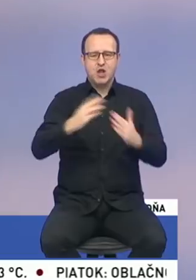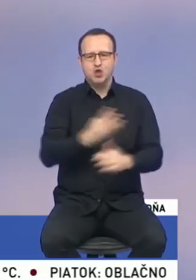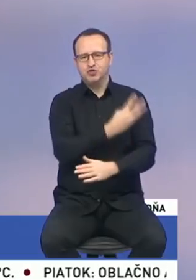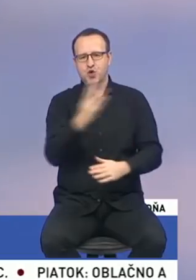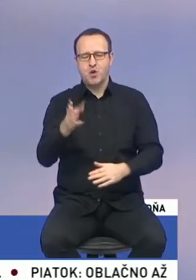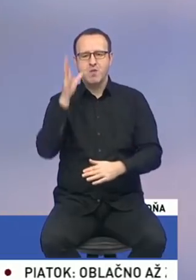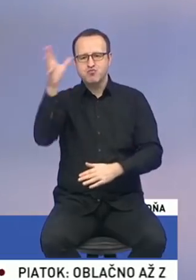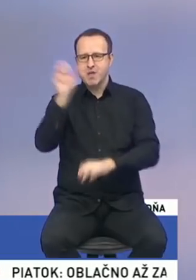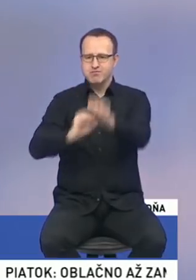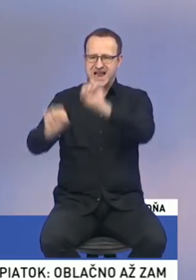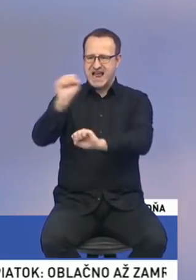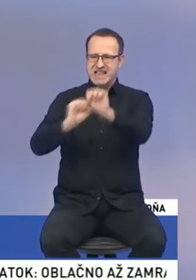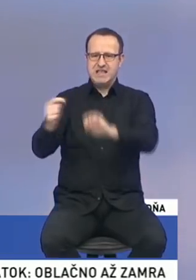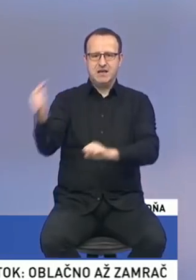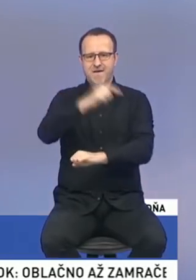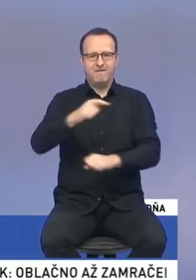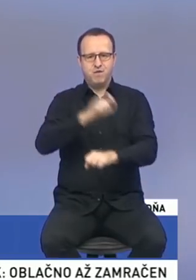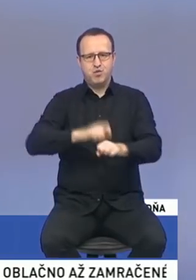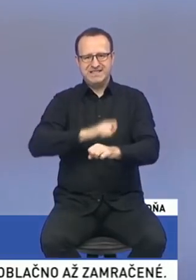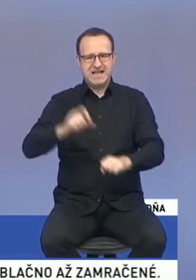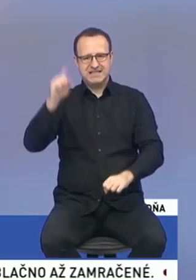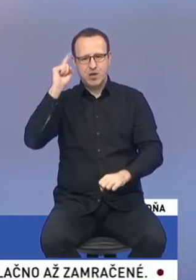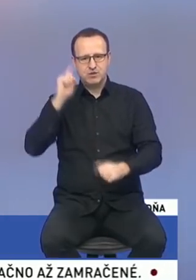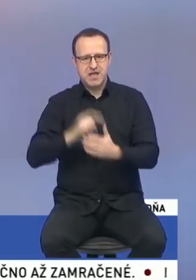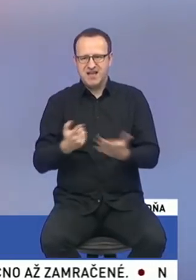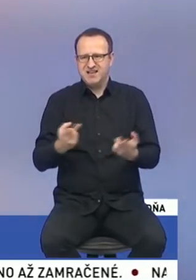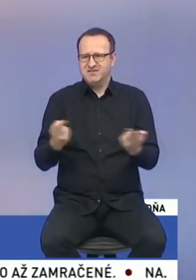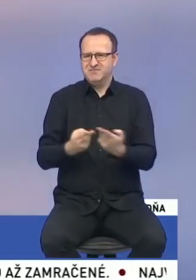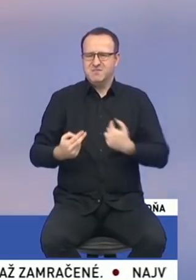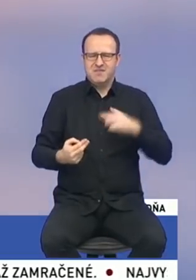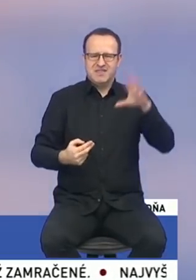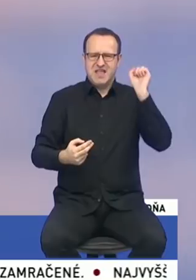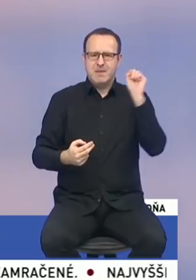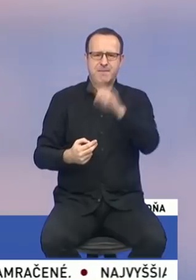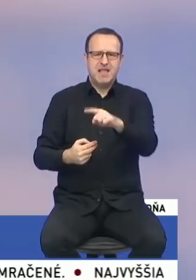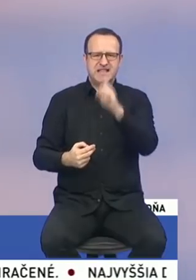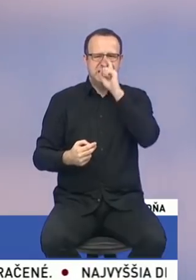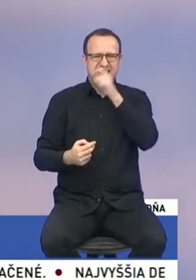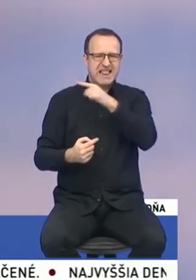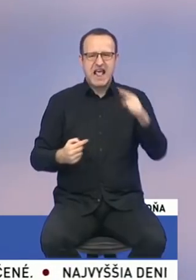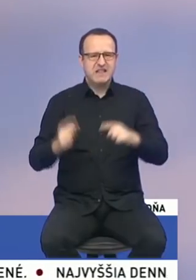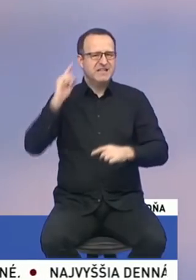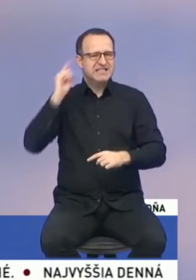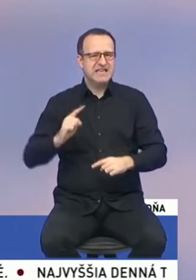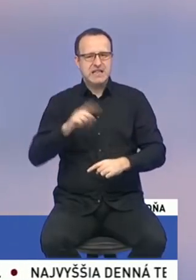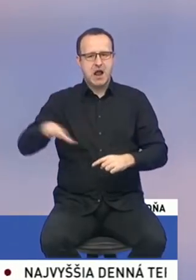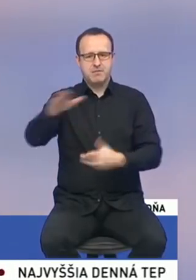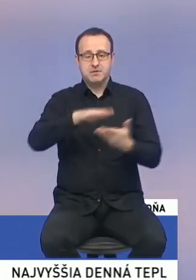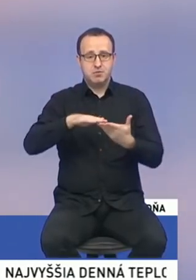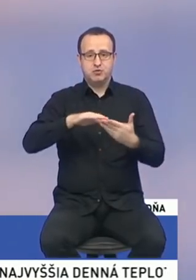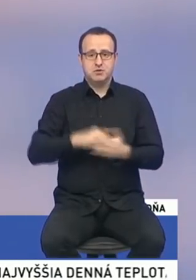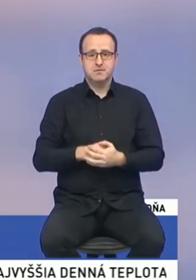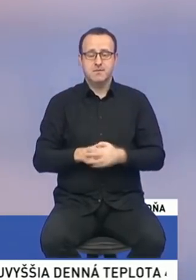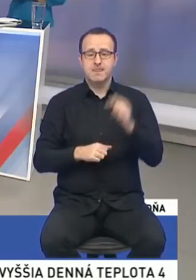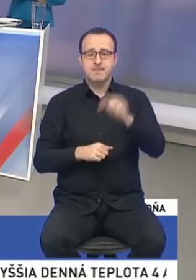budú brániť vo výkone funkcie. Fakt ako nechápem tento negatívny signál pre slovenskú spoločnosť. Potom tam boli